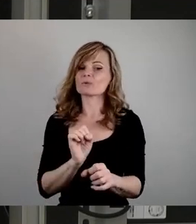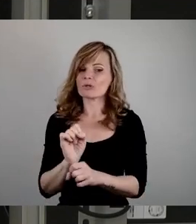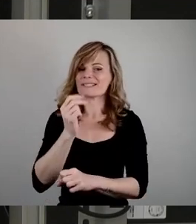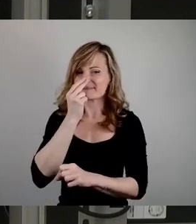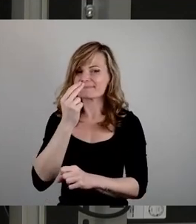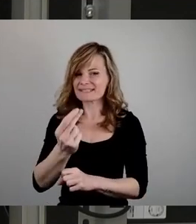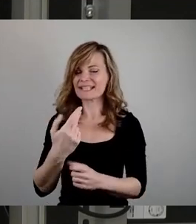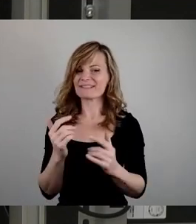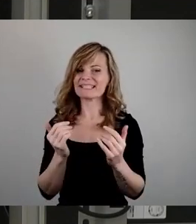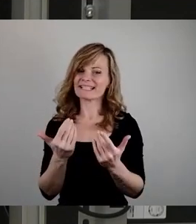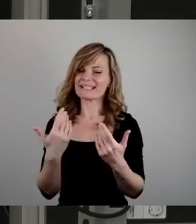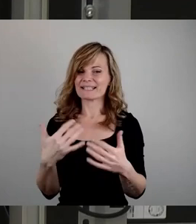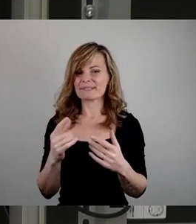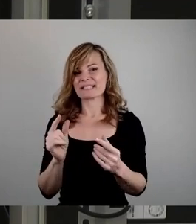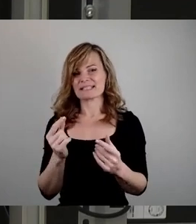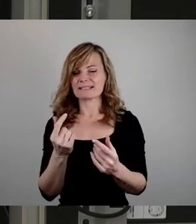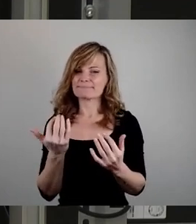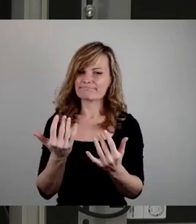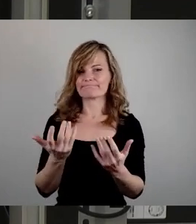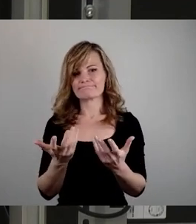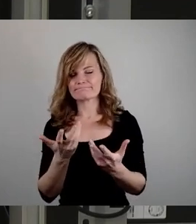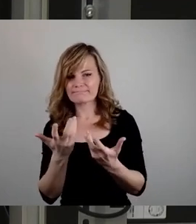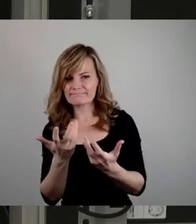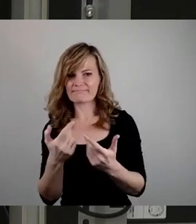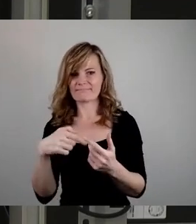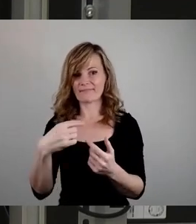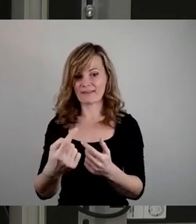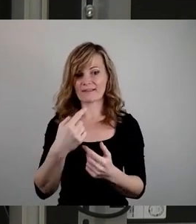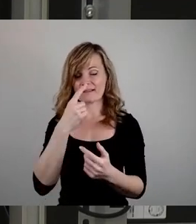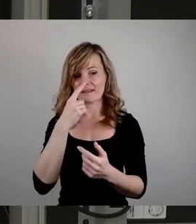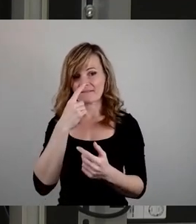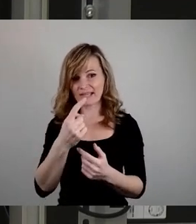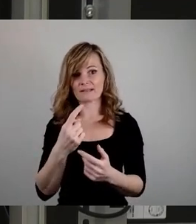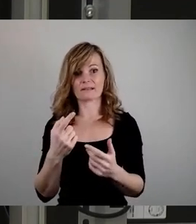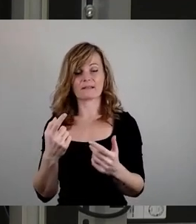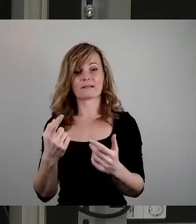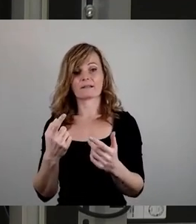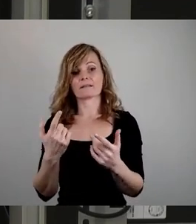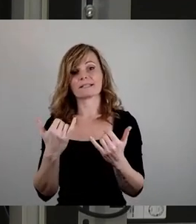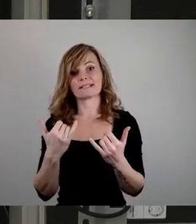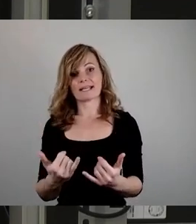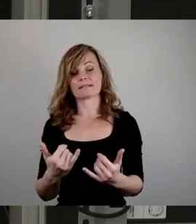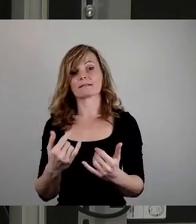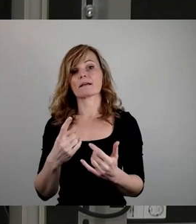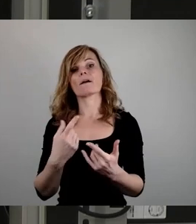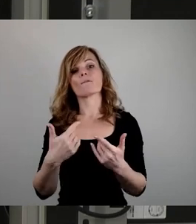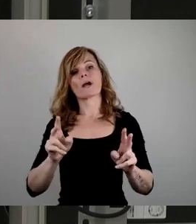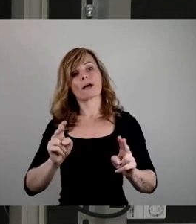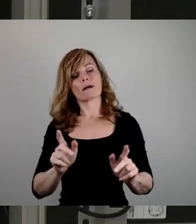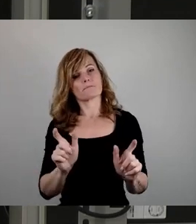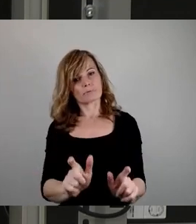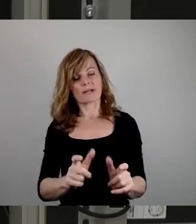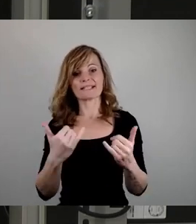Dynamik an. Wenn nämlich die bestandene, kurzzeitig abgewendete, nun durch die Hintertür wieder eingeführte Haushaltssperre